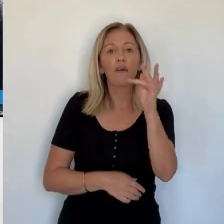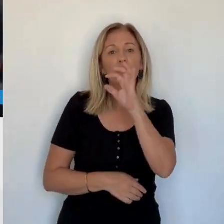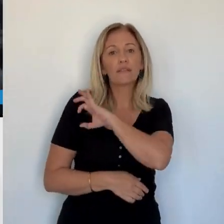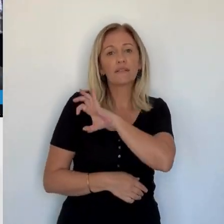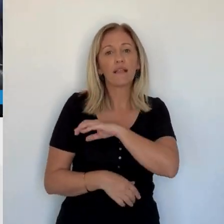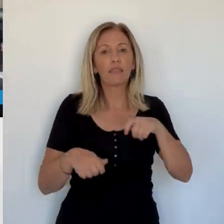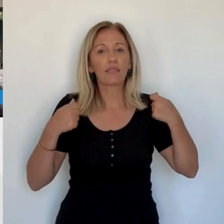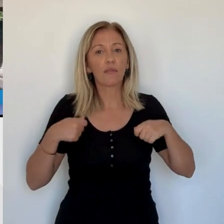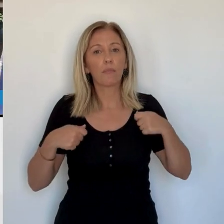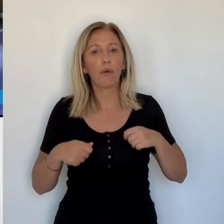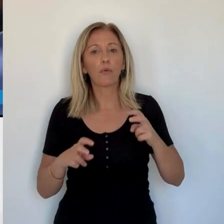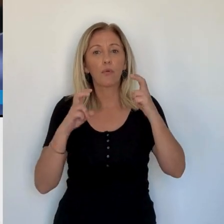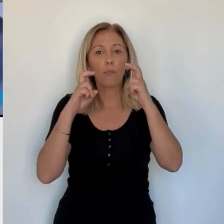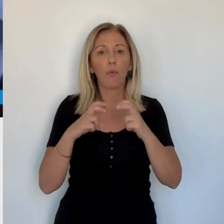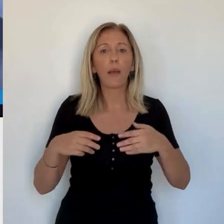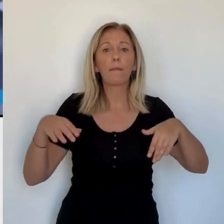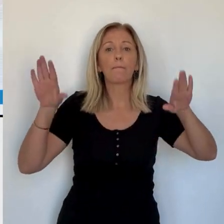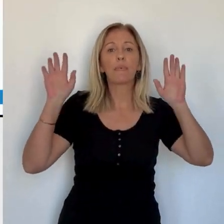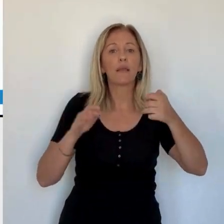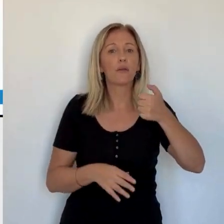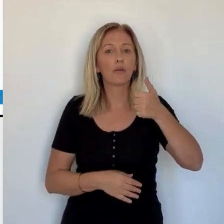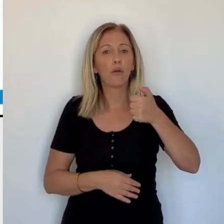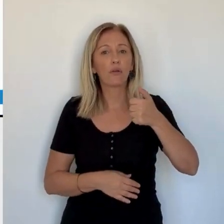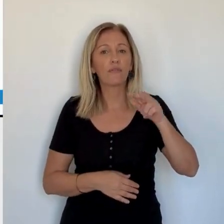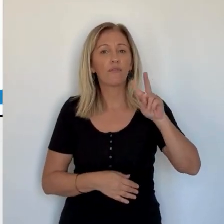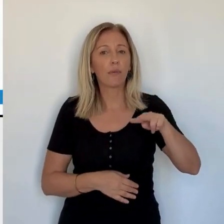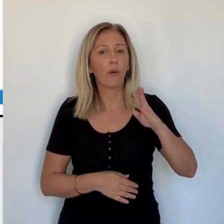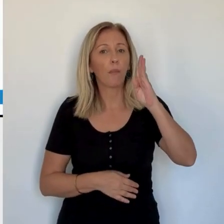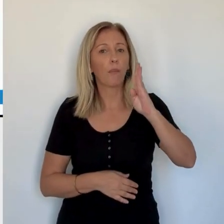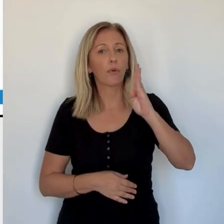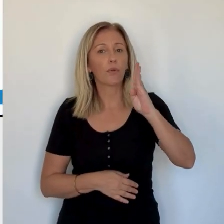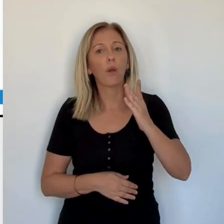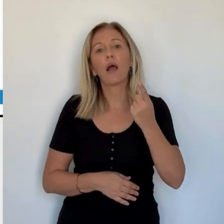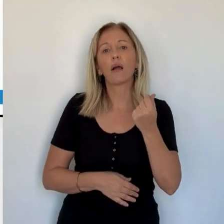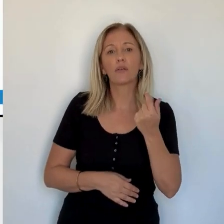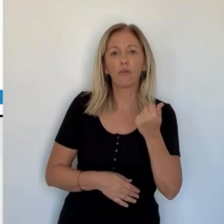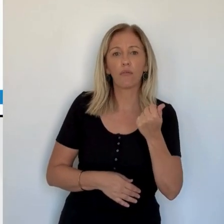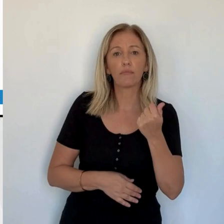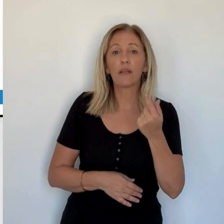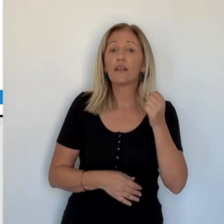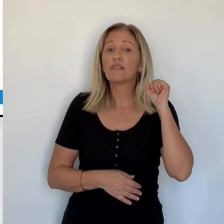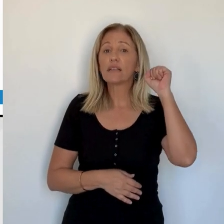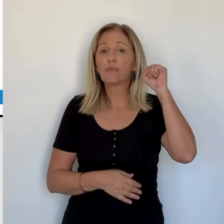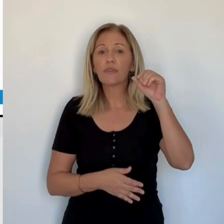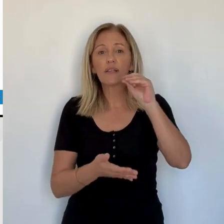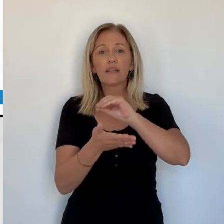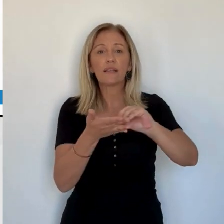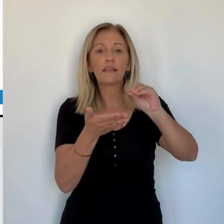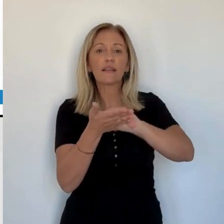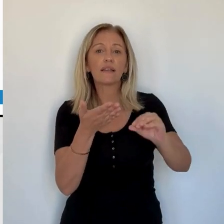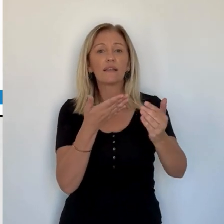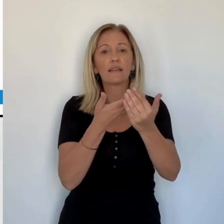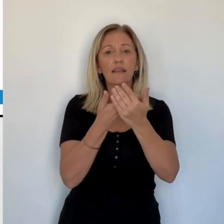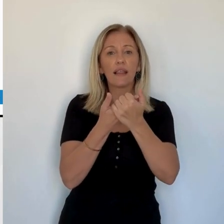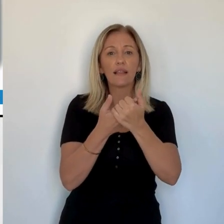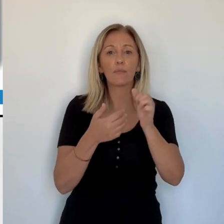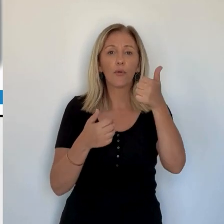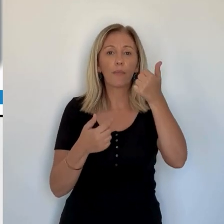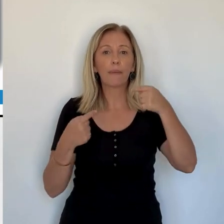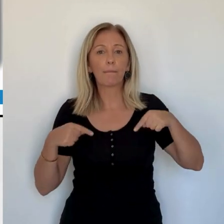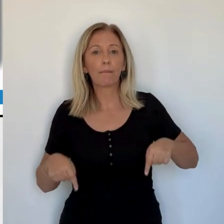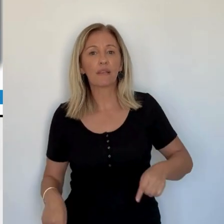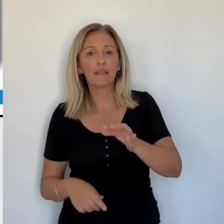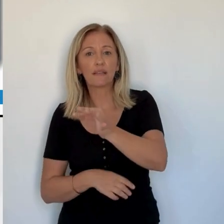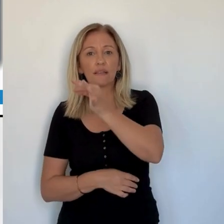en Corse, le besoin financier se fait pressant à travers plusieurs déclarations, dont une lettre à Michel Barnier. Gilles Siméon y fait état d'une urgence